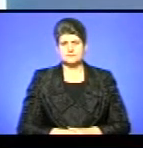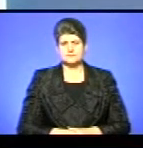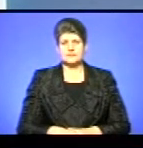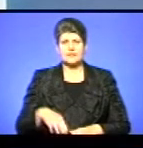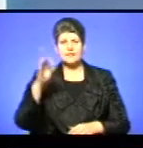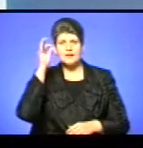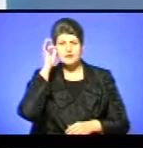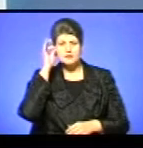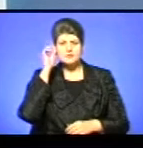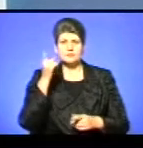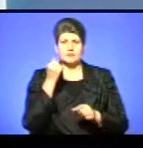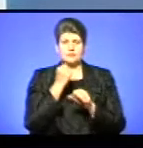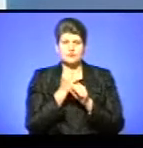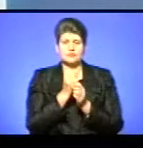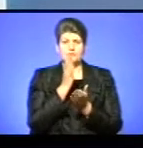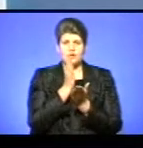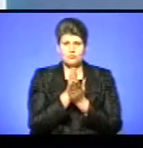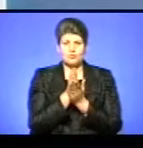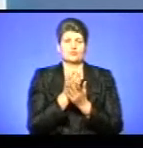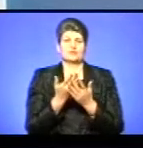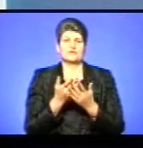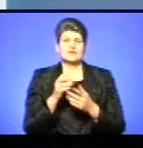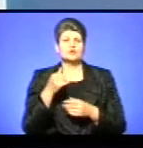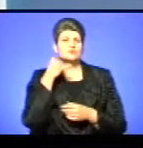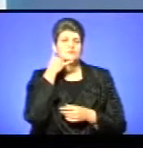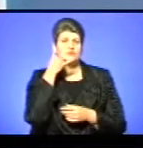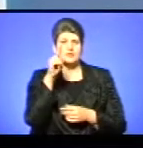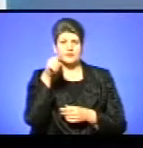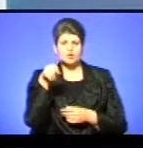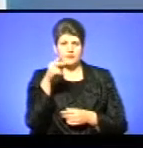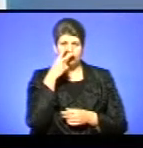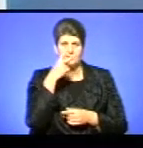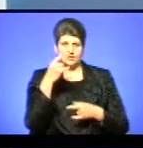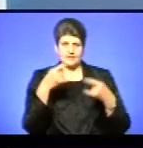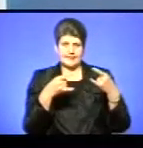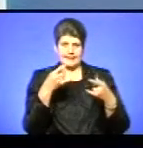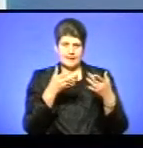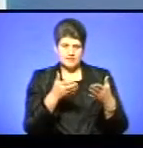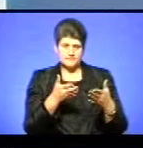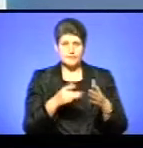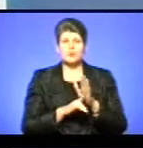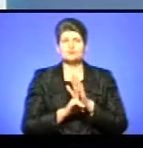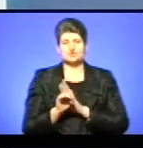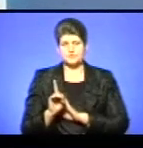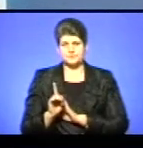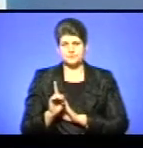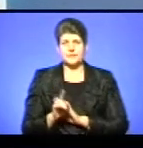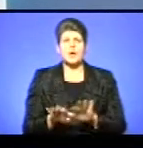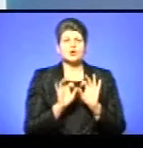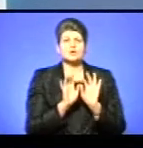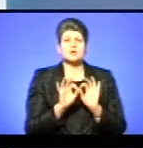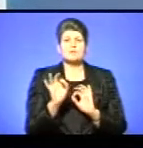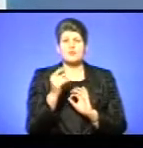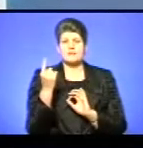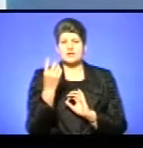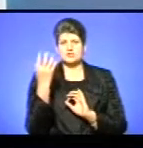Нагадаю, що ми працюємо в прямому ефірі, тому телефонуйте до нас за номером, який ви бачите на екрані. Отож, розпочнемо. Розкажіть про перші